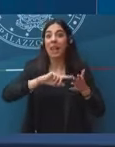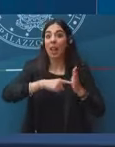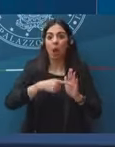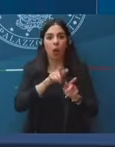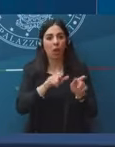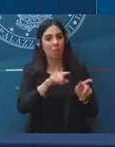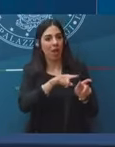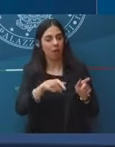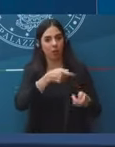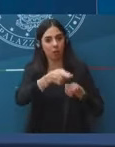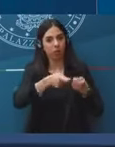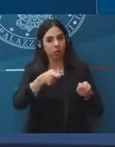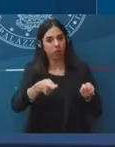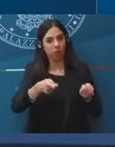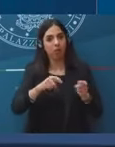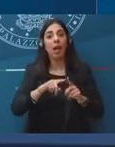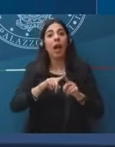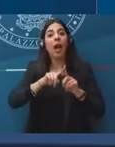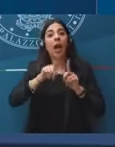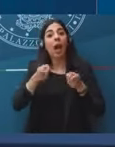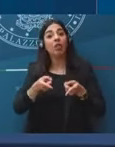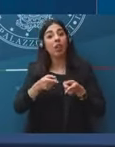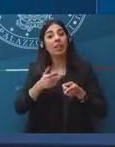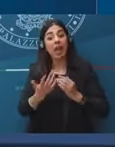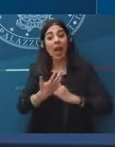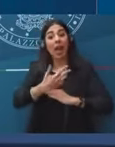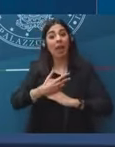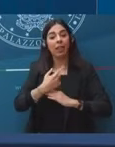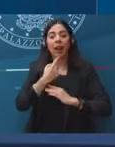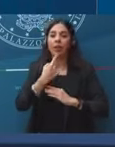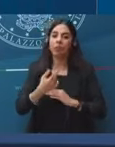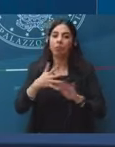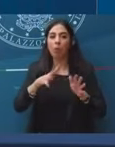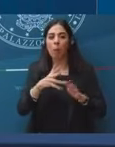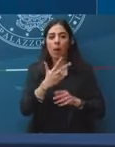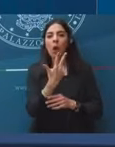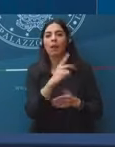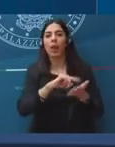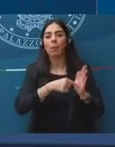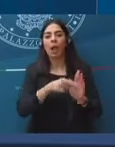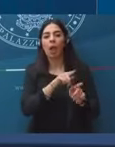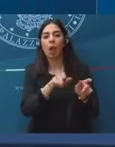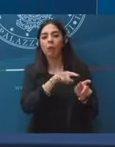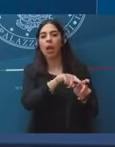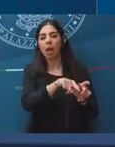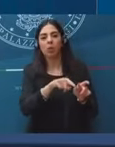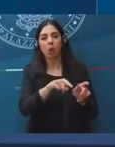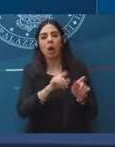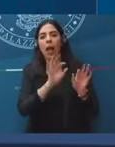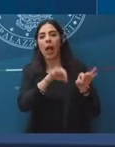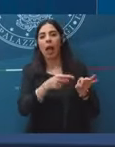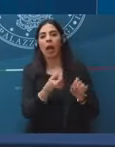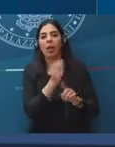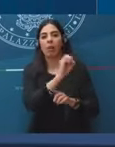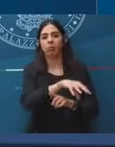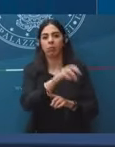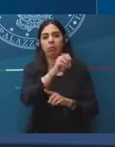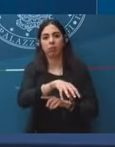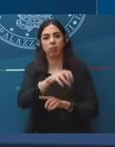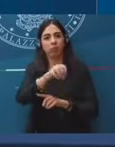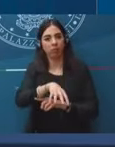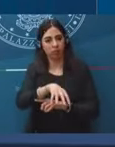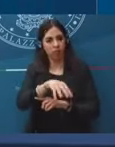Entrate stima che 3 milioni di questi soggetti riceveranno fondi, quindi